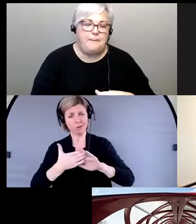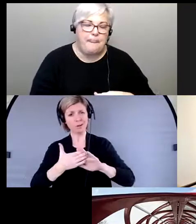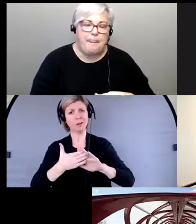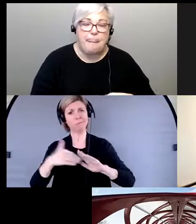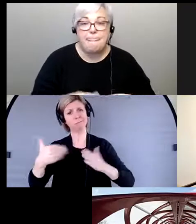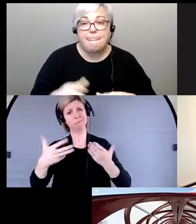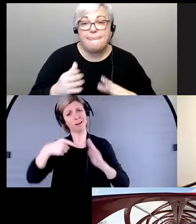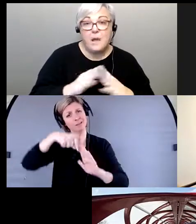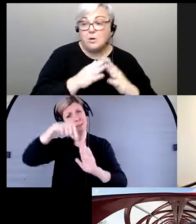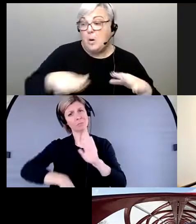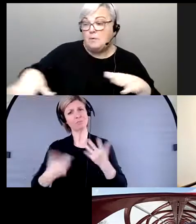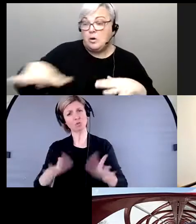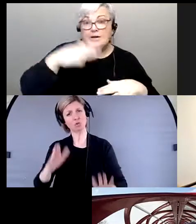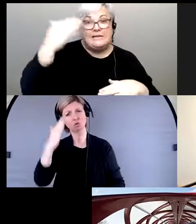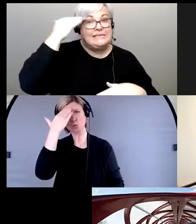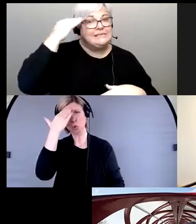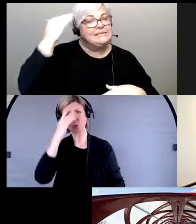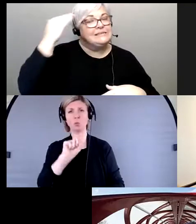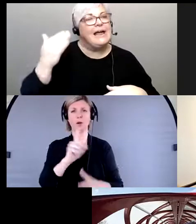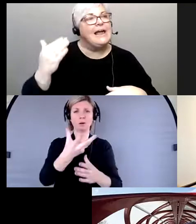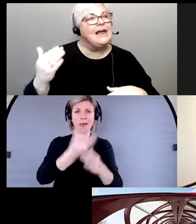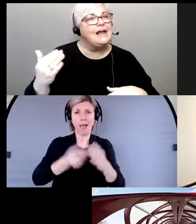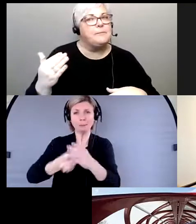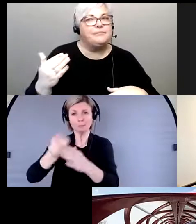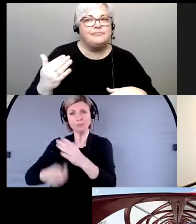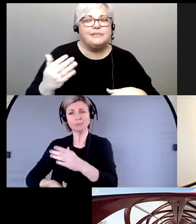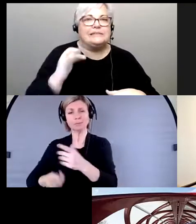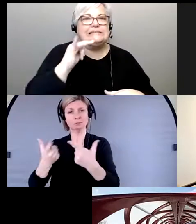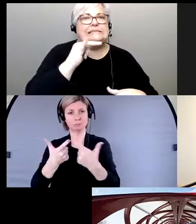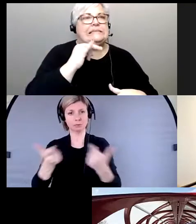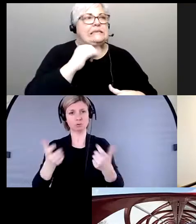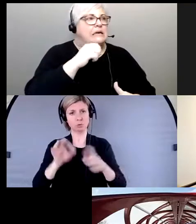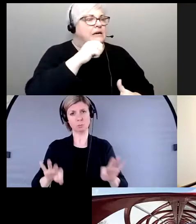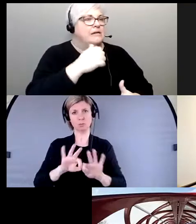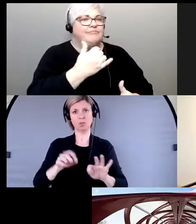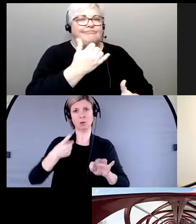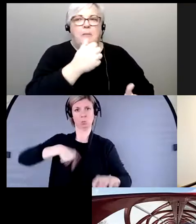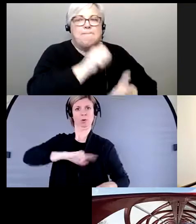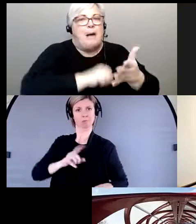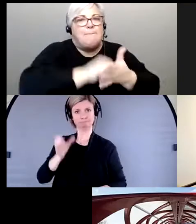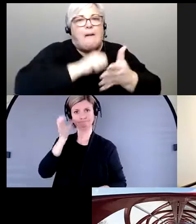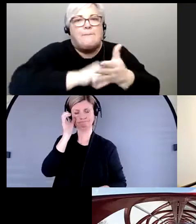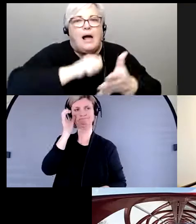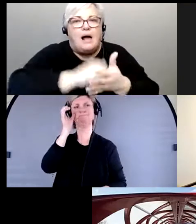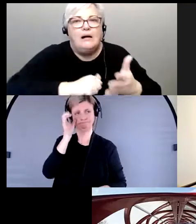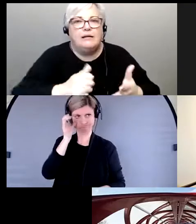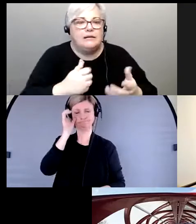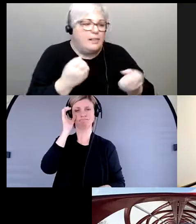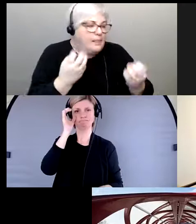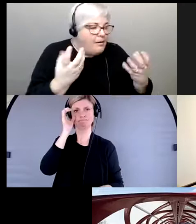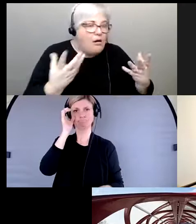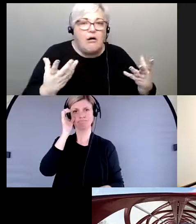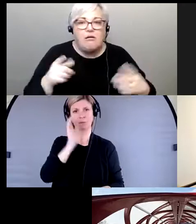la communauté qui sait où sont les espaces, où sont les lacunes dans l'aide qu'elles reçoivent. et, donc,